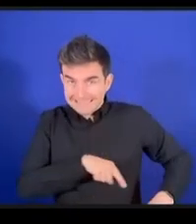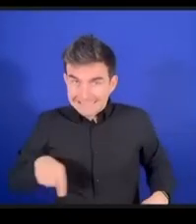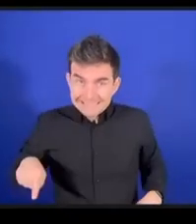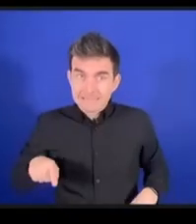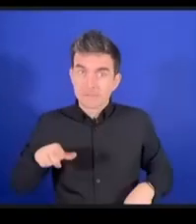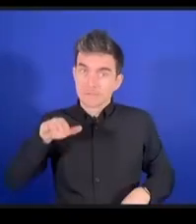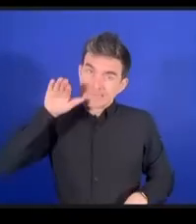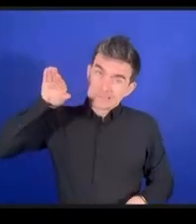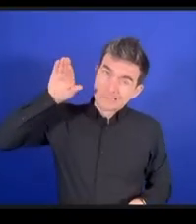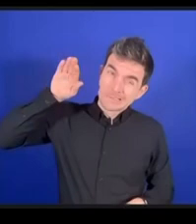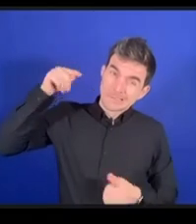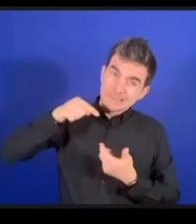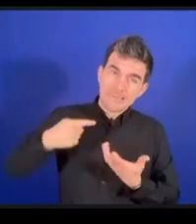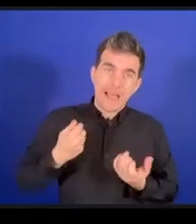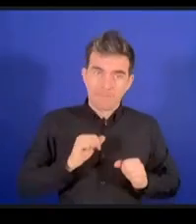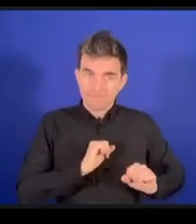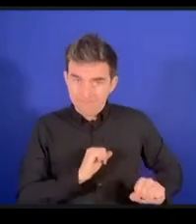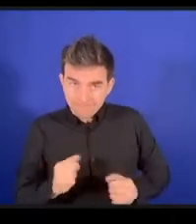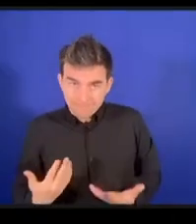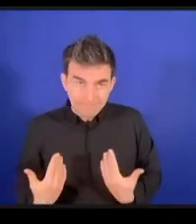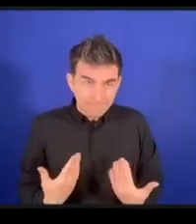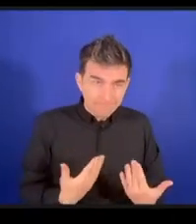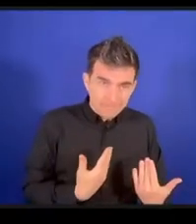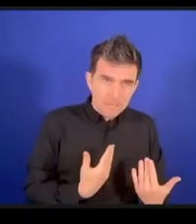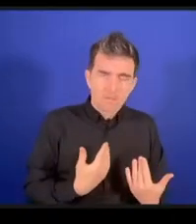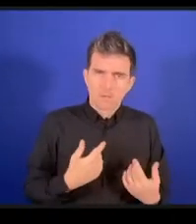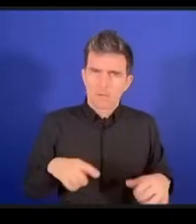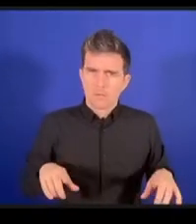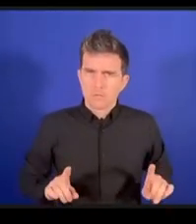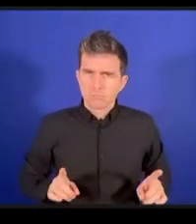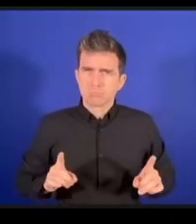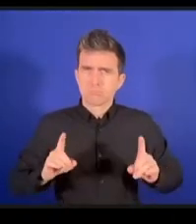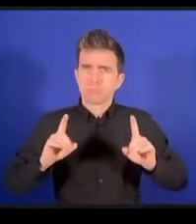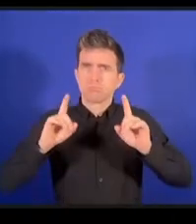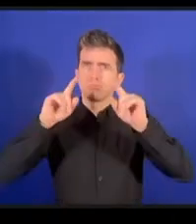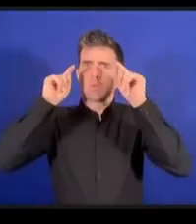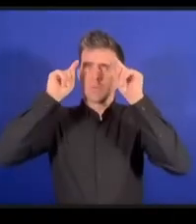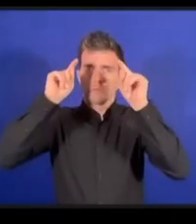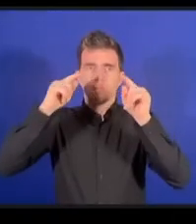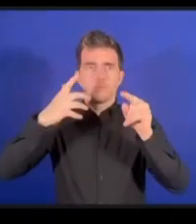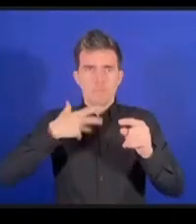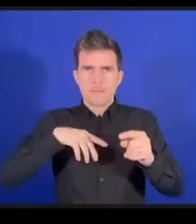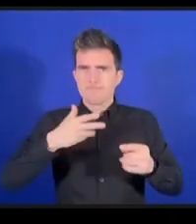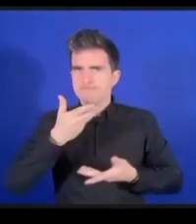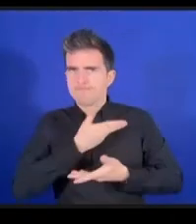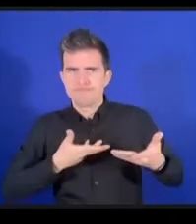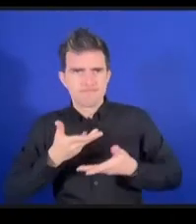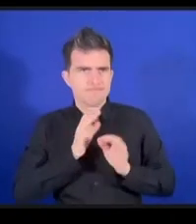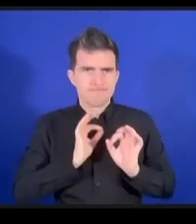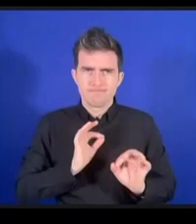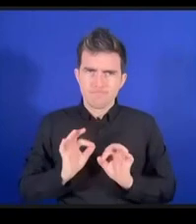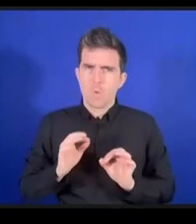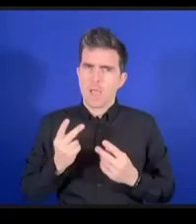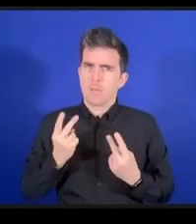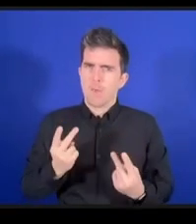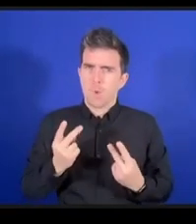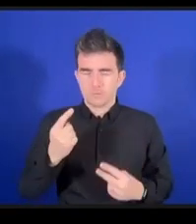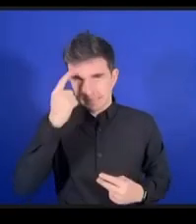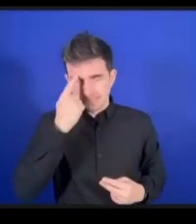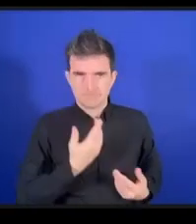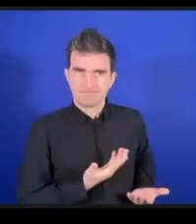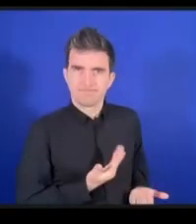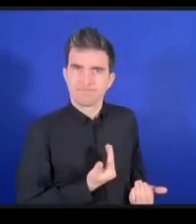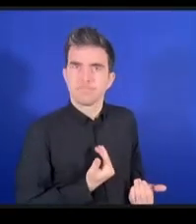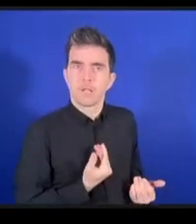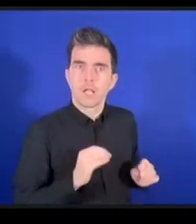若い人たちの声をGDCに取り込むということは大事ですそれからインターネ